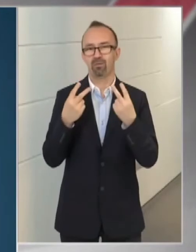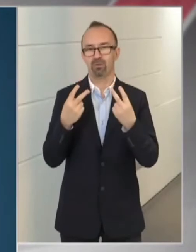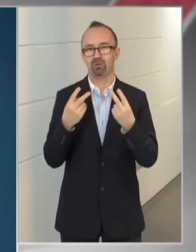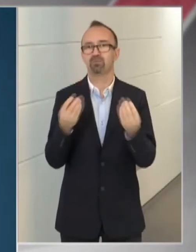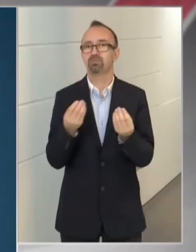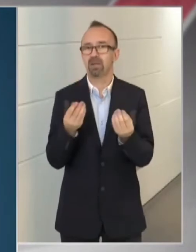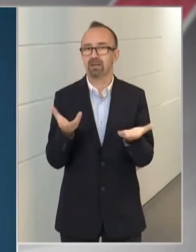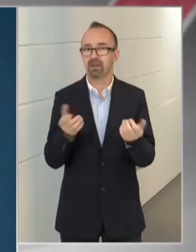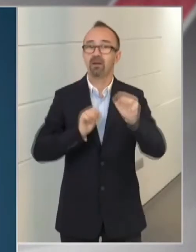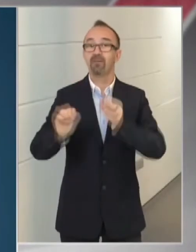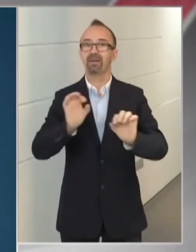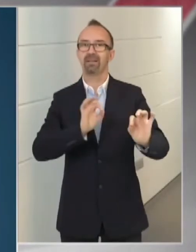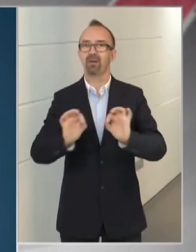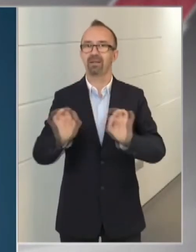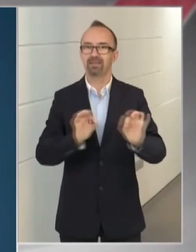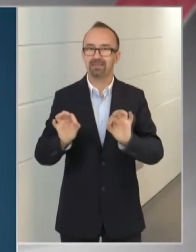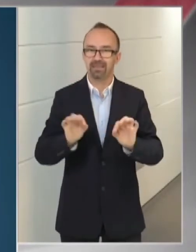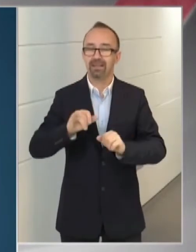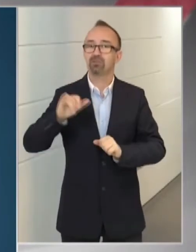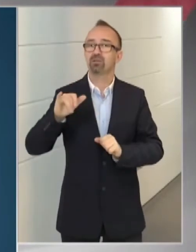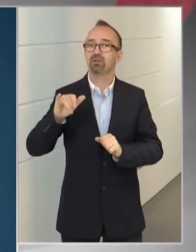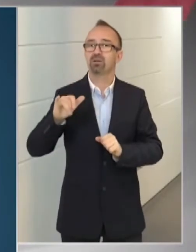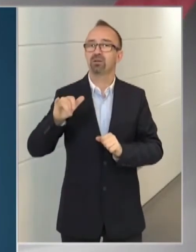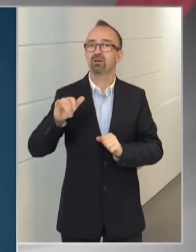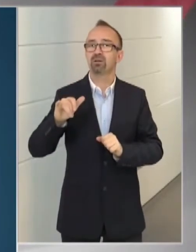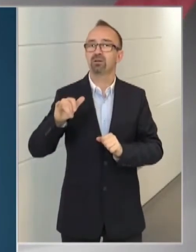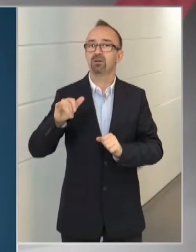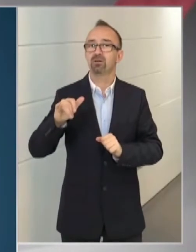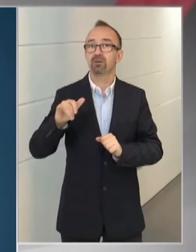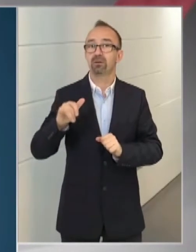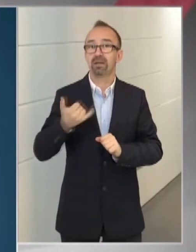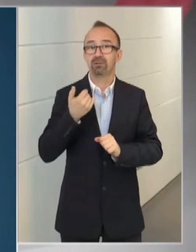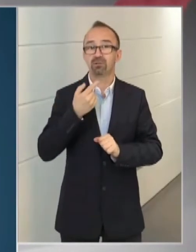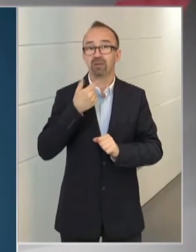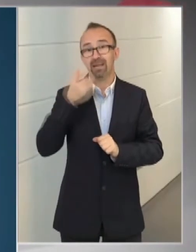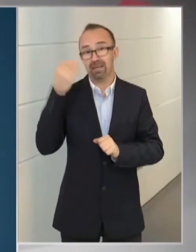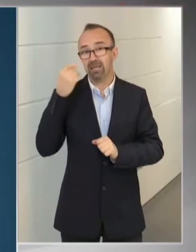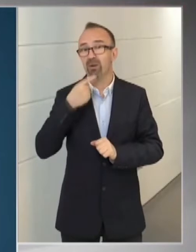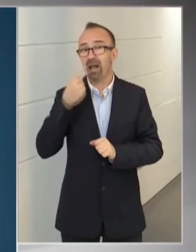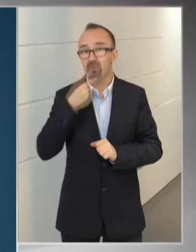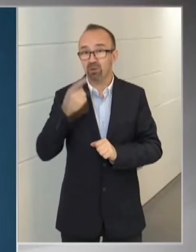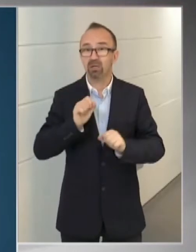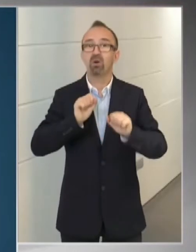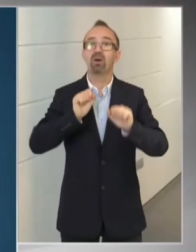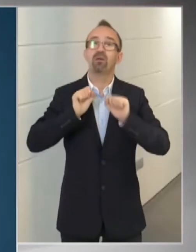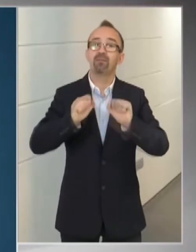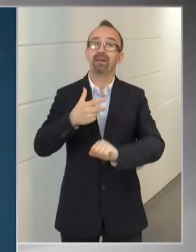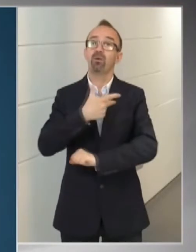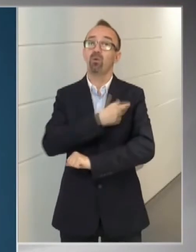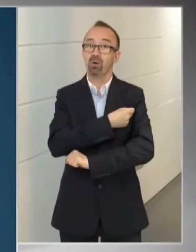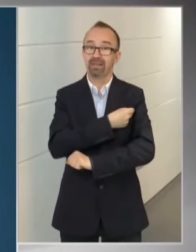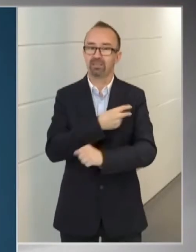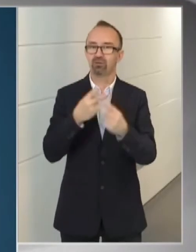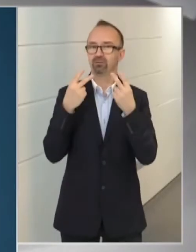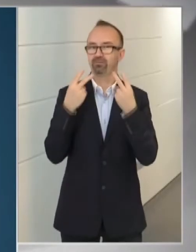mert a védelmi intézkedések, és kijelenthető egyértelműen, hogy a védőoltások